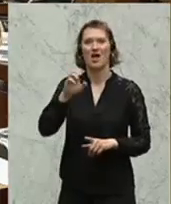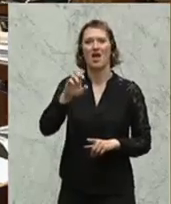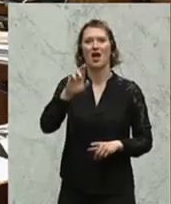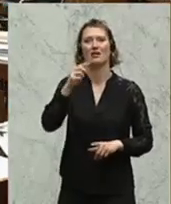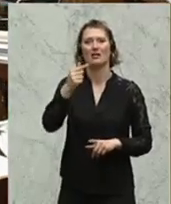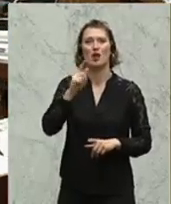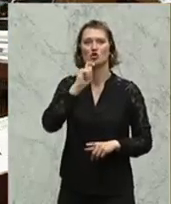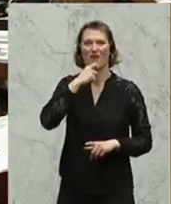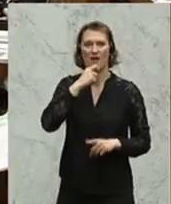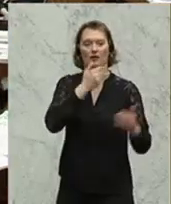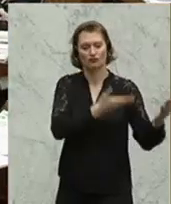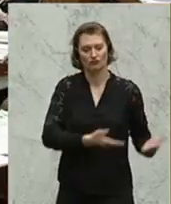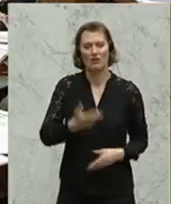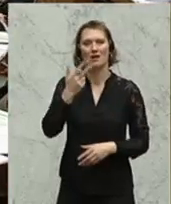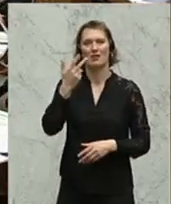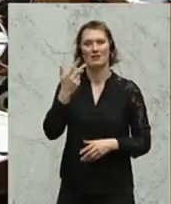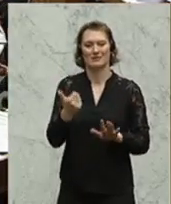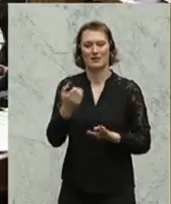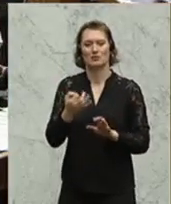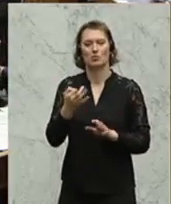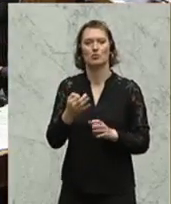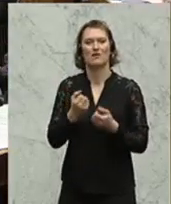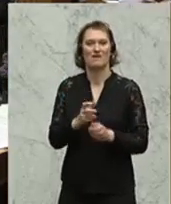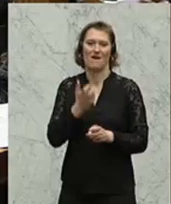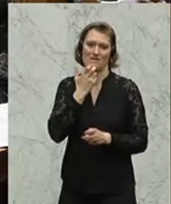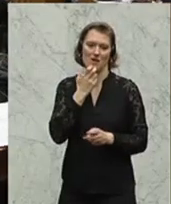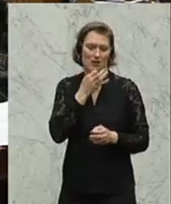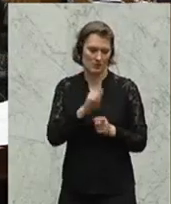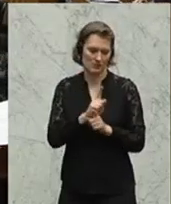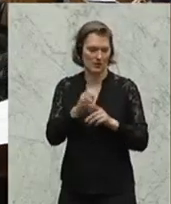Nächster Redner kommt von Team Strong nach, es ist dies, Ruven Ertelschweiger.